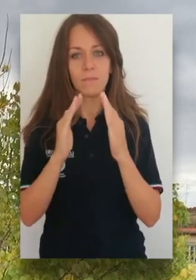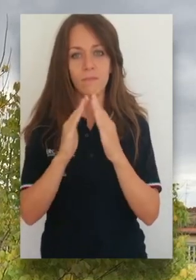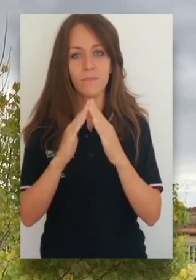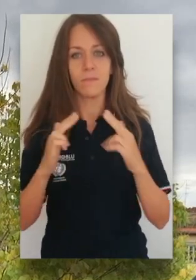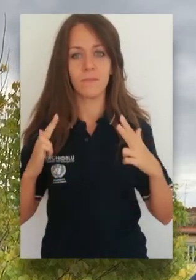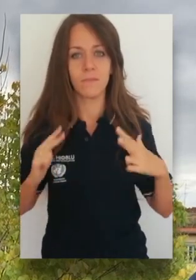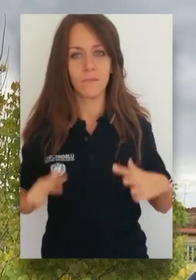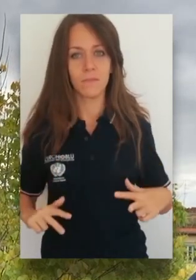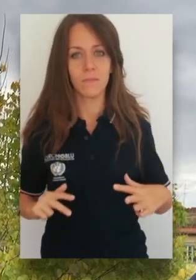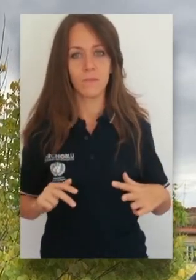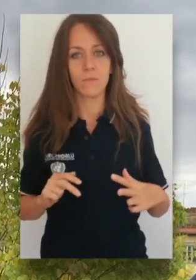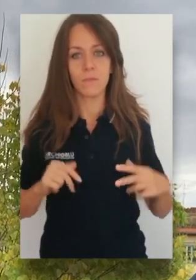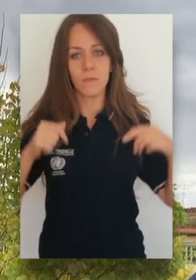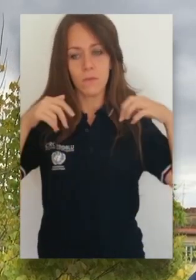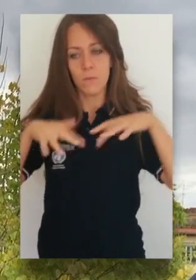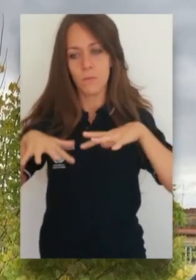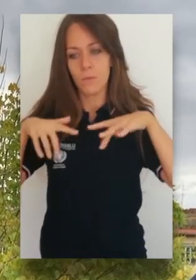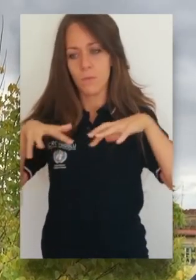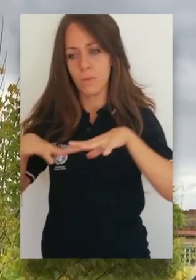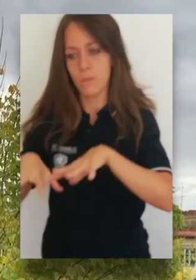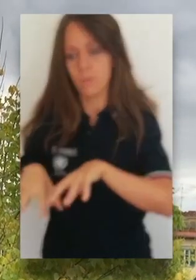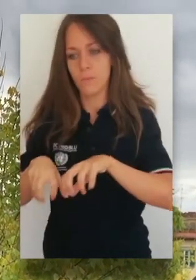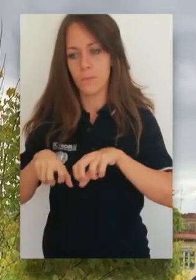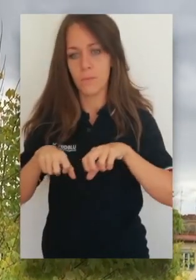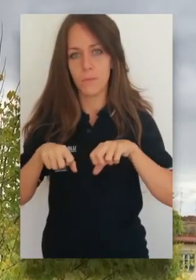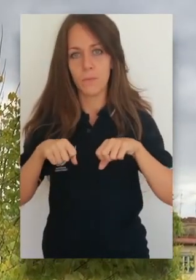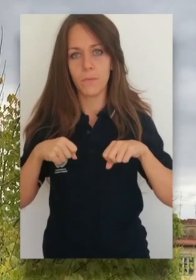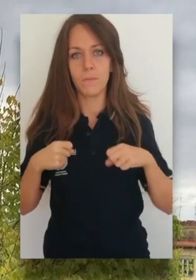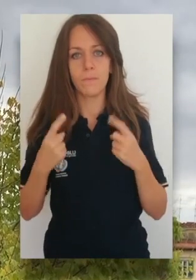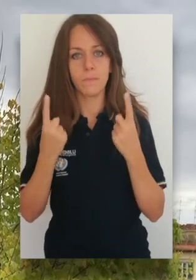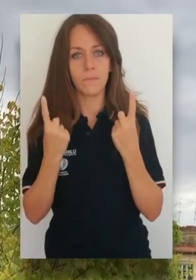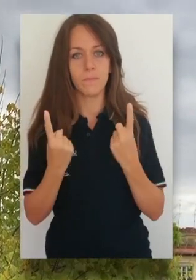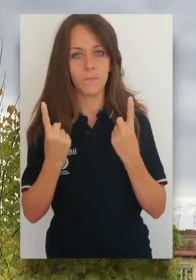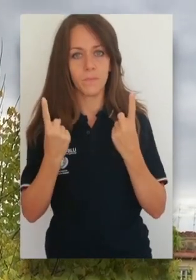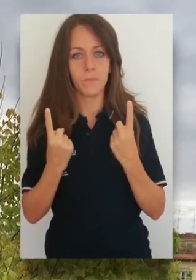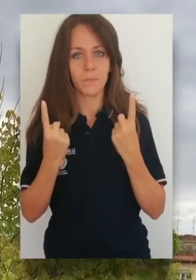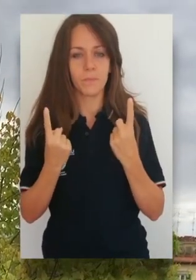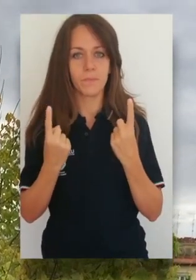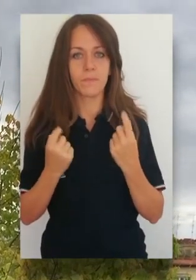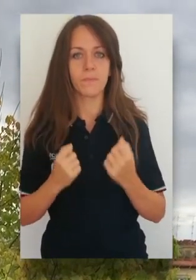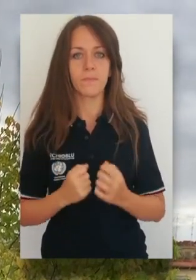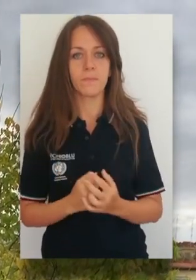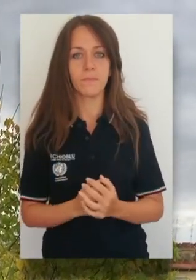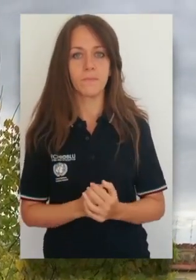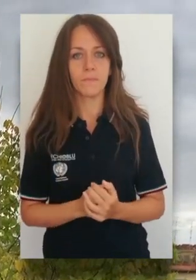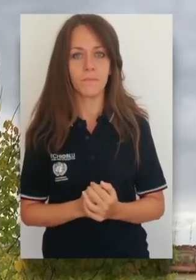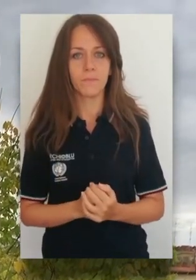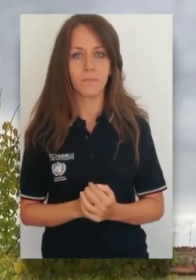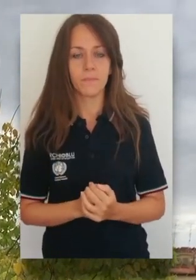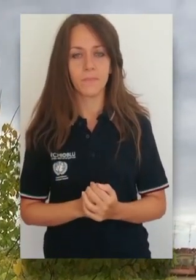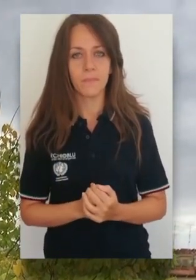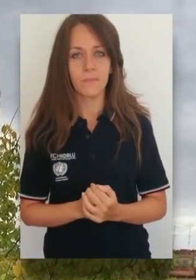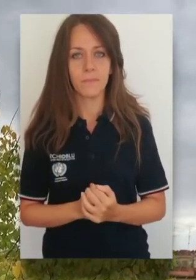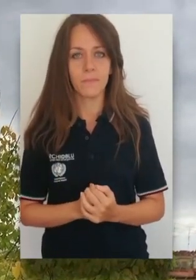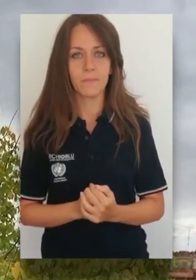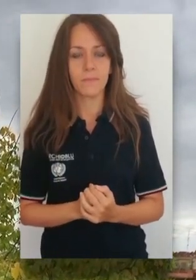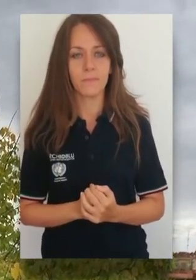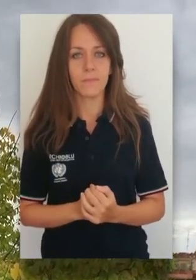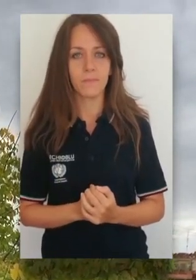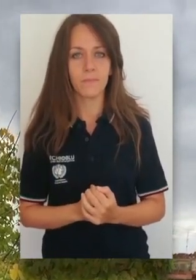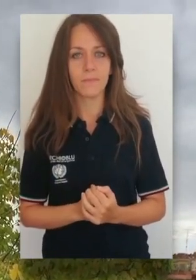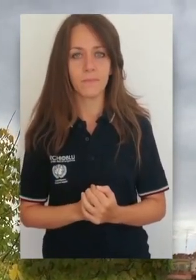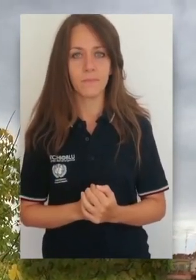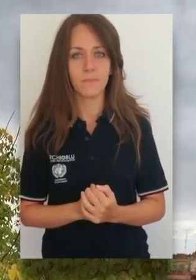rimani in casa fino a quando la situazione si tranquillizza e le autorità non ti dicono che puoi uscire. Non